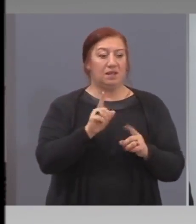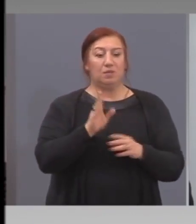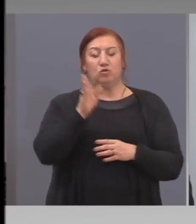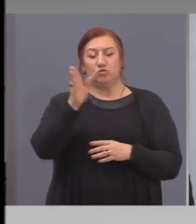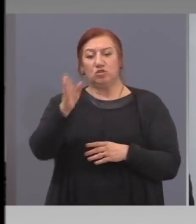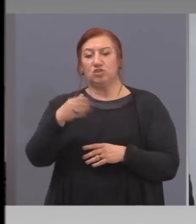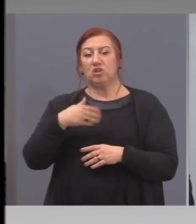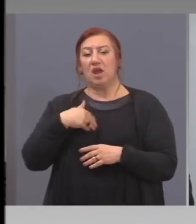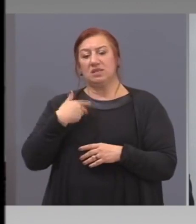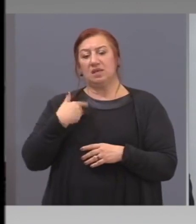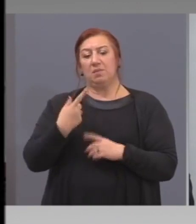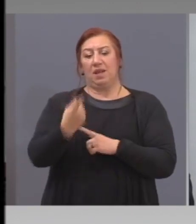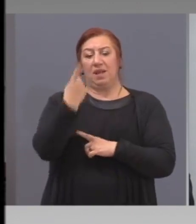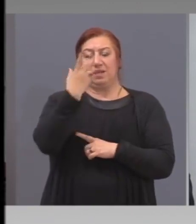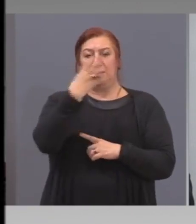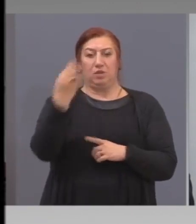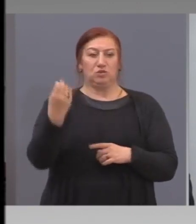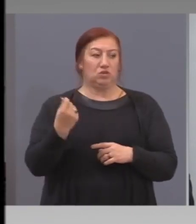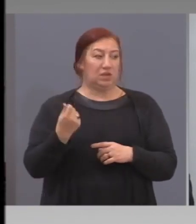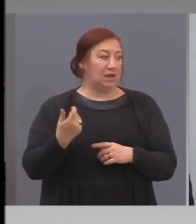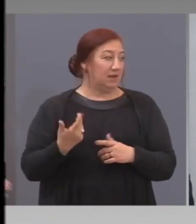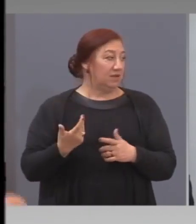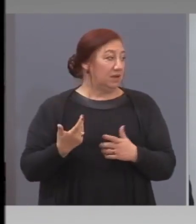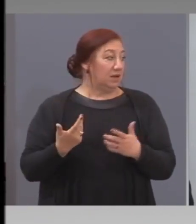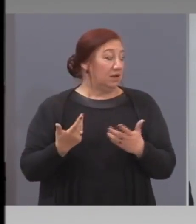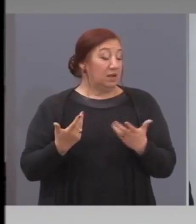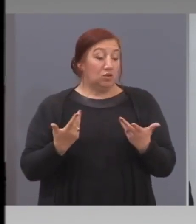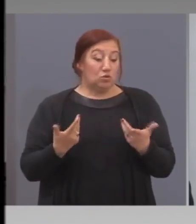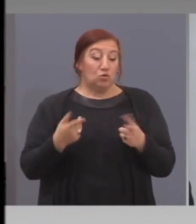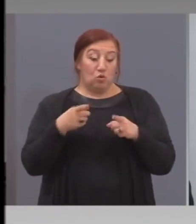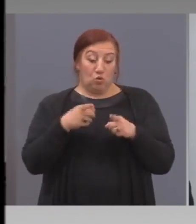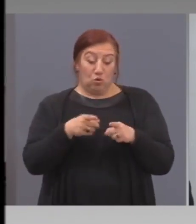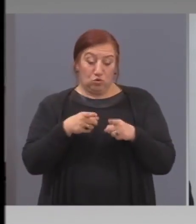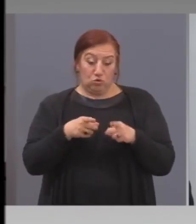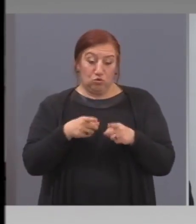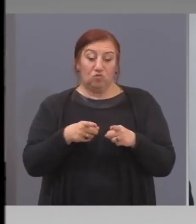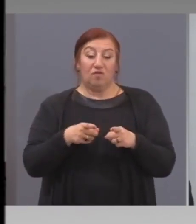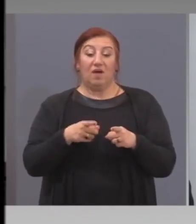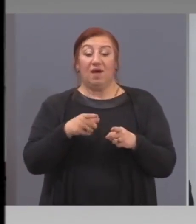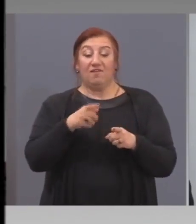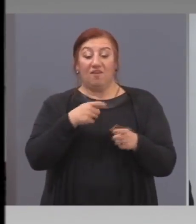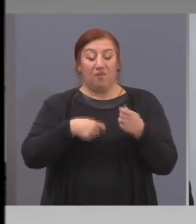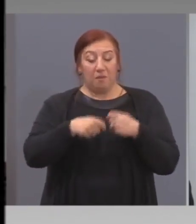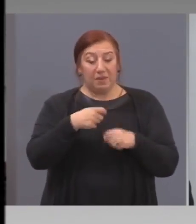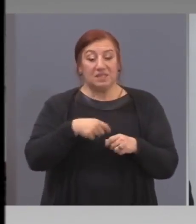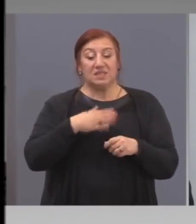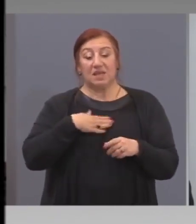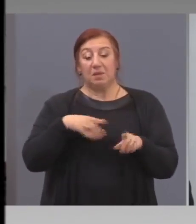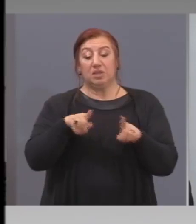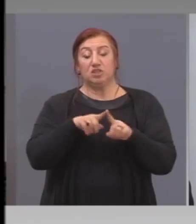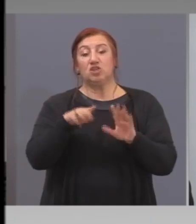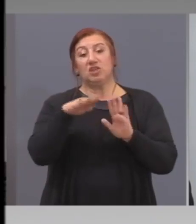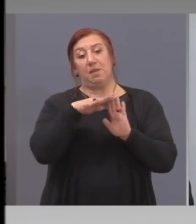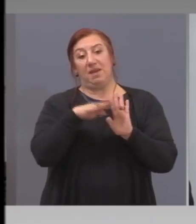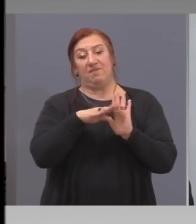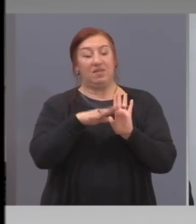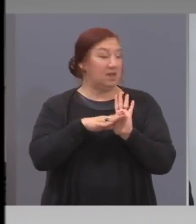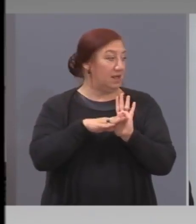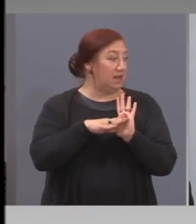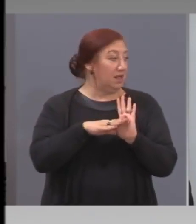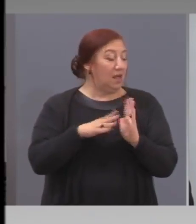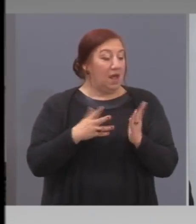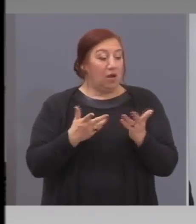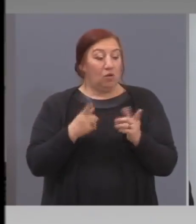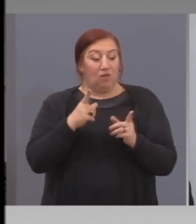лева мяра. Но ако имаш бизнес, вържи се същото правило да покажеш какво ще правиш. Иначе в един